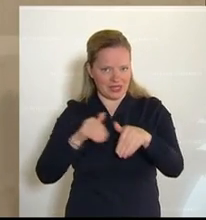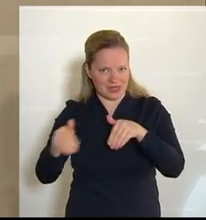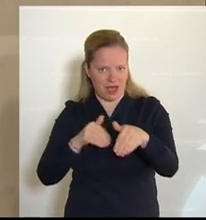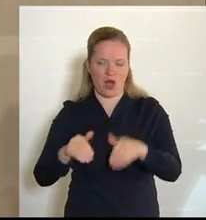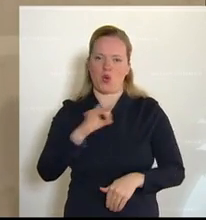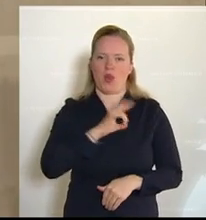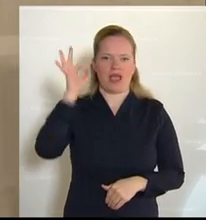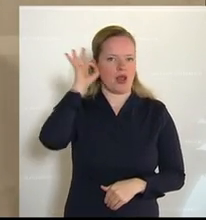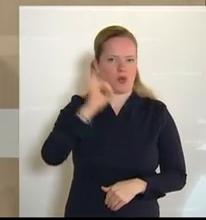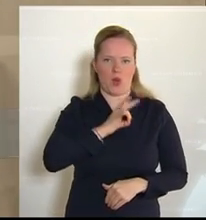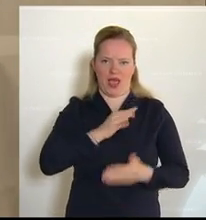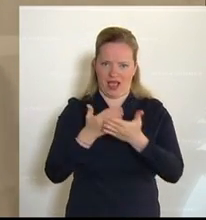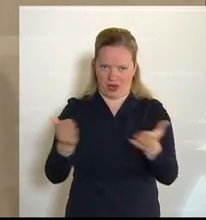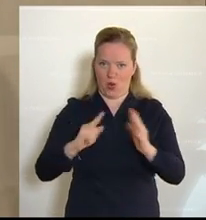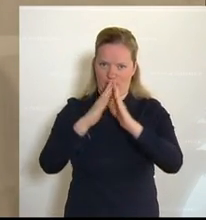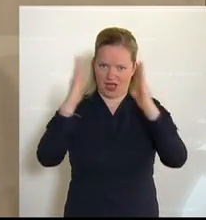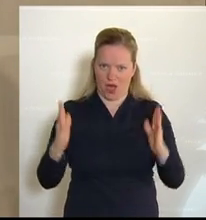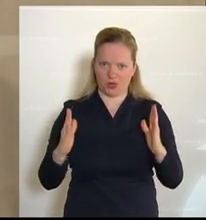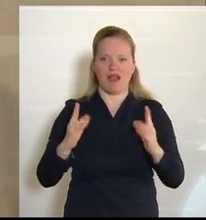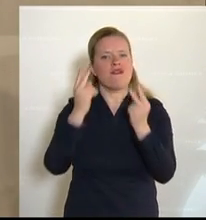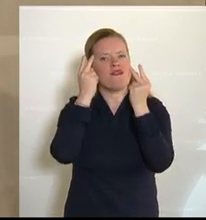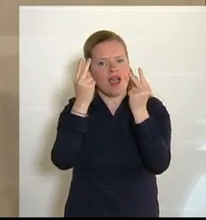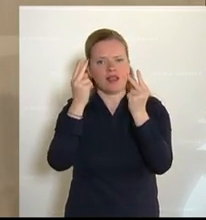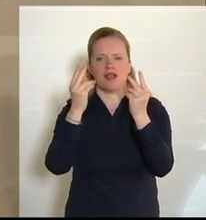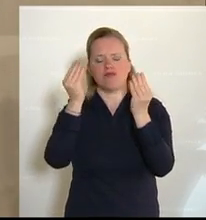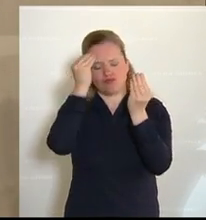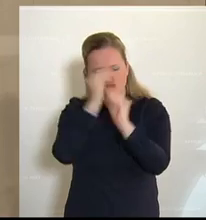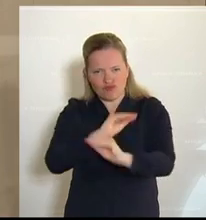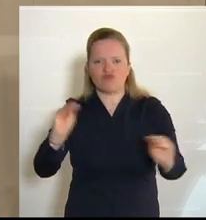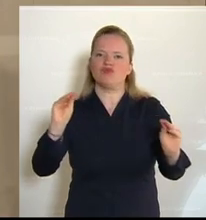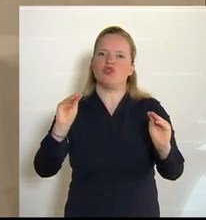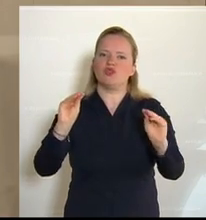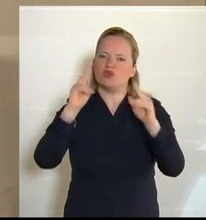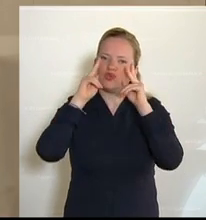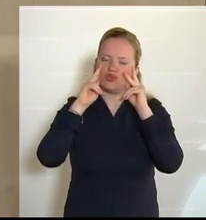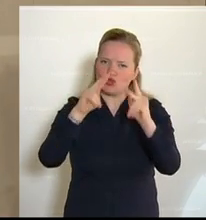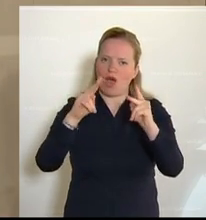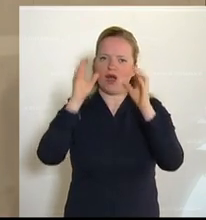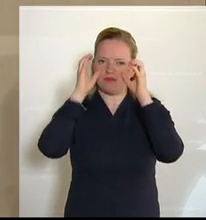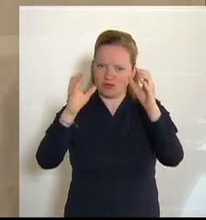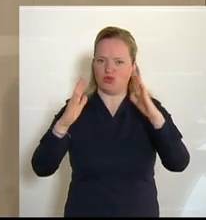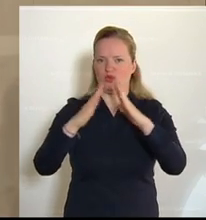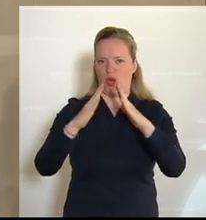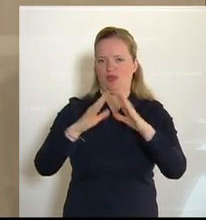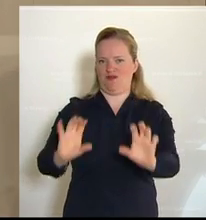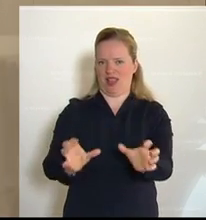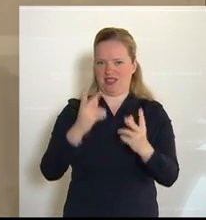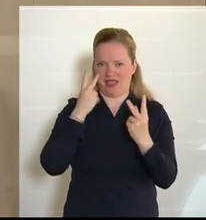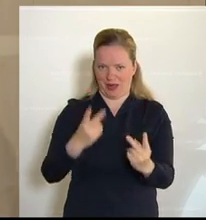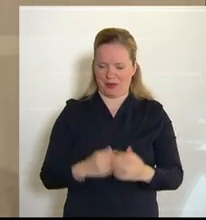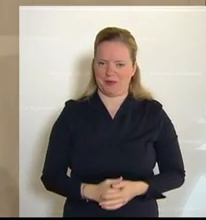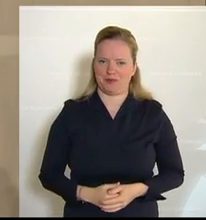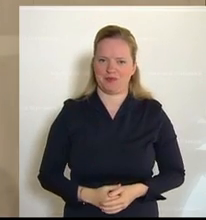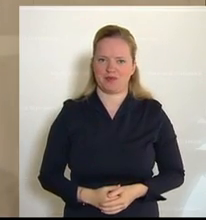im Hohen Haus, sehr verehrte Zuseherinnen und Zuseher vor den Fernsehgeräten. Nachdem der Herr Klubobank Hickel zum Beginn dieser